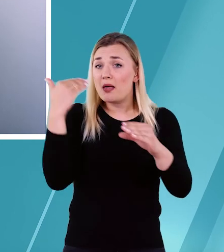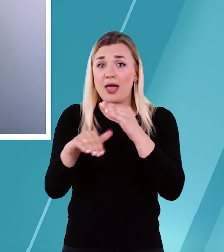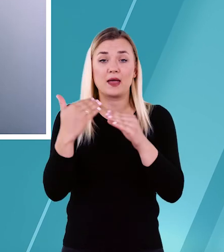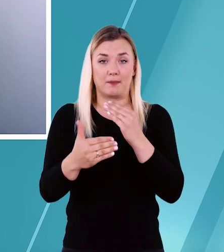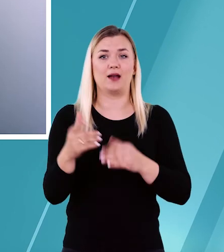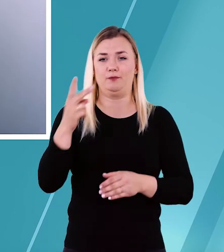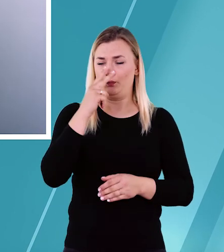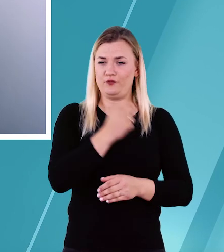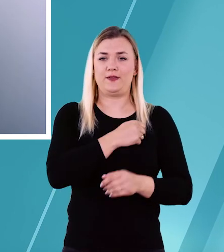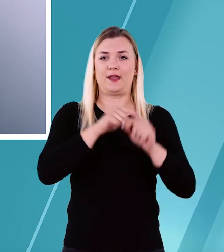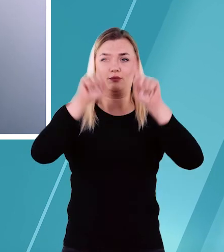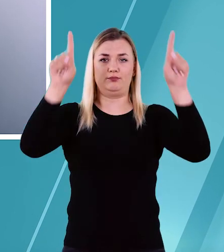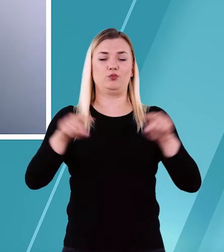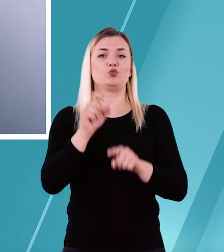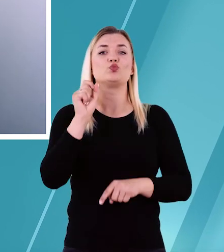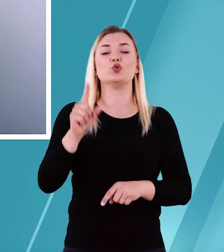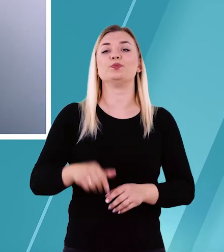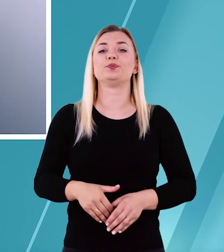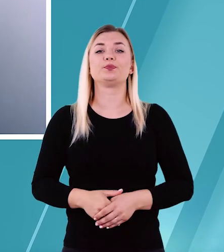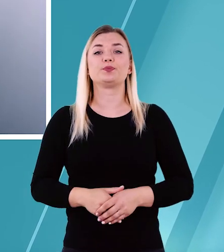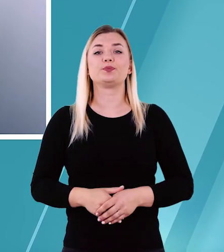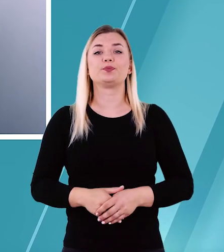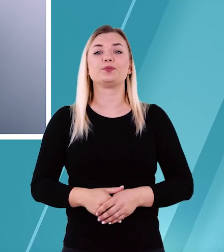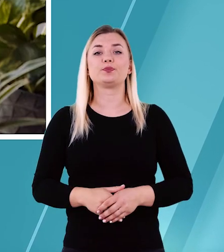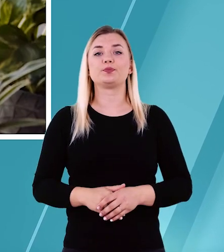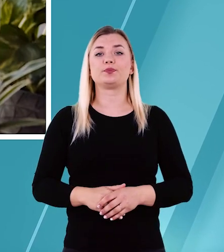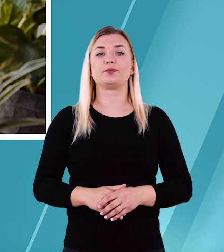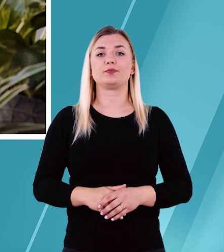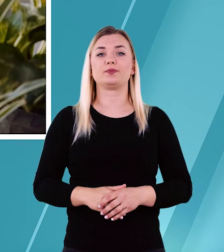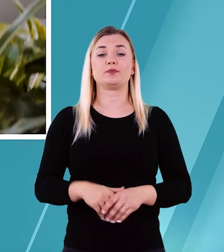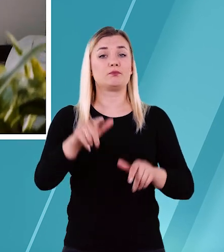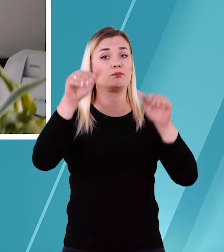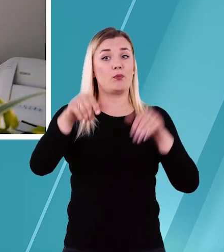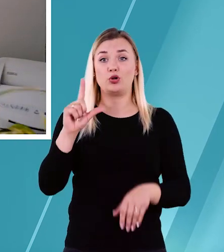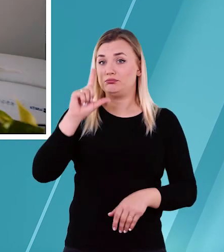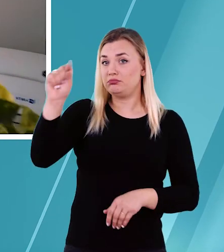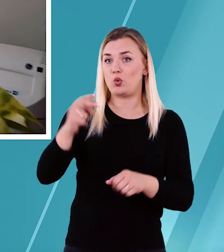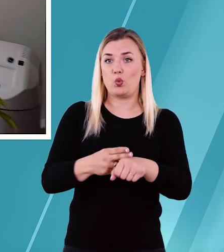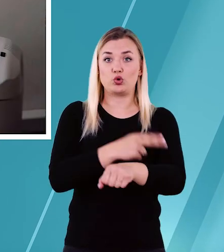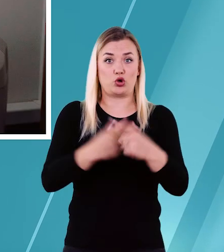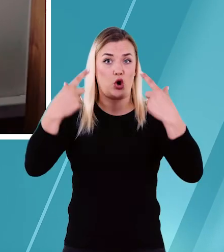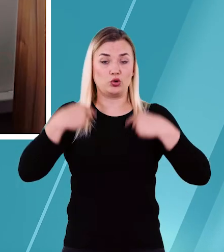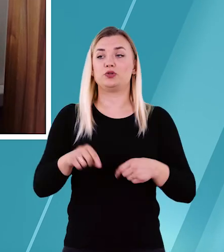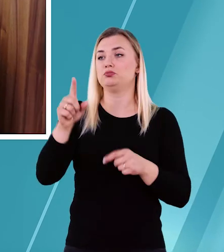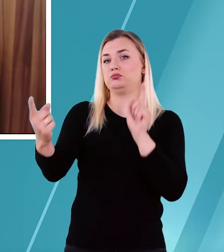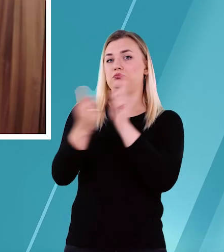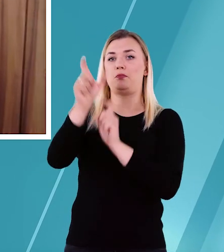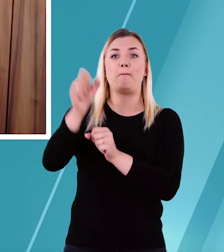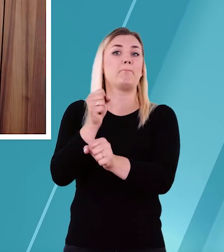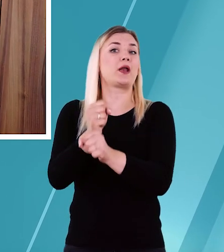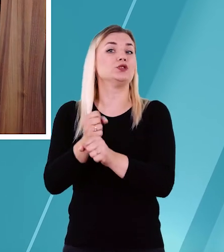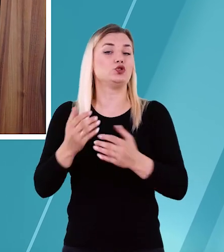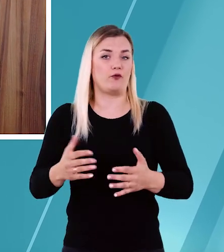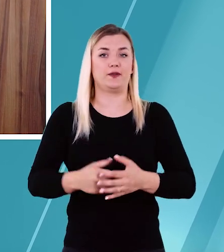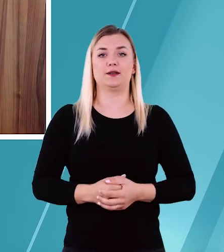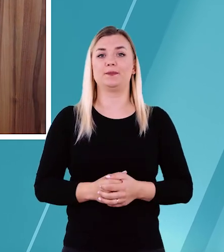e-mail na adres widoczny na ekranie. Możesz przyjść do urzędu osobiście i spotkać się